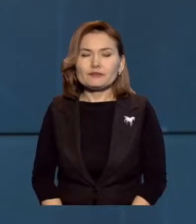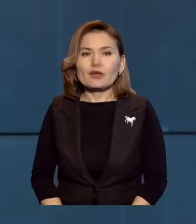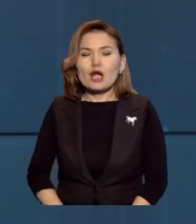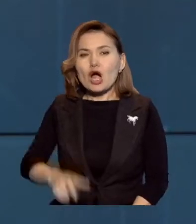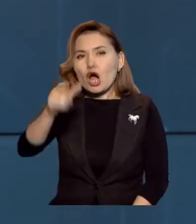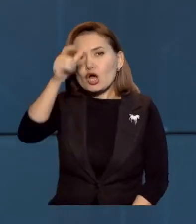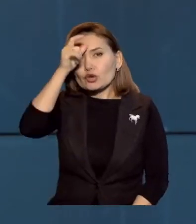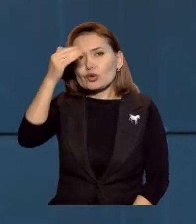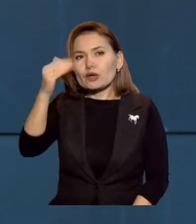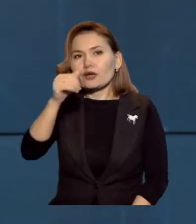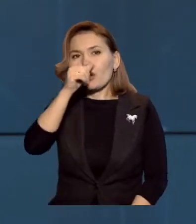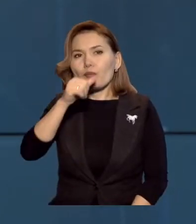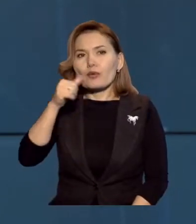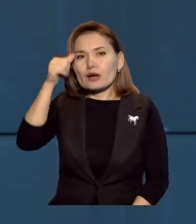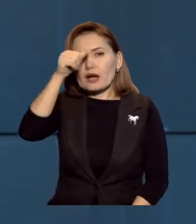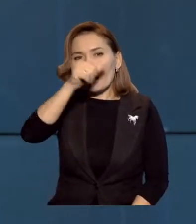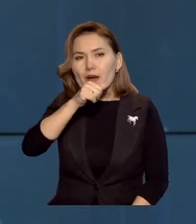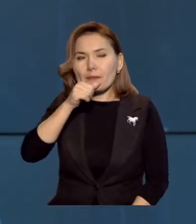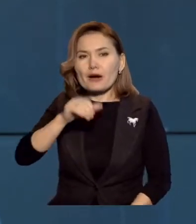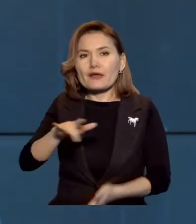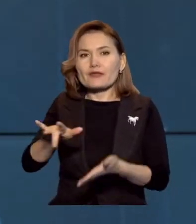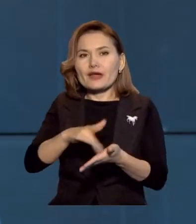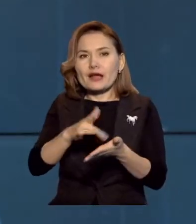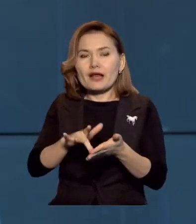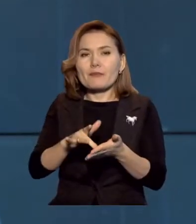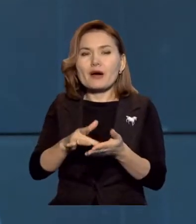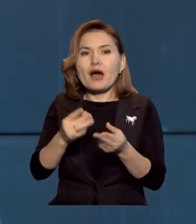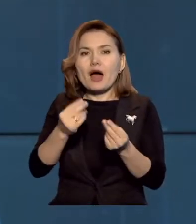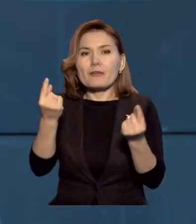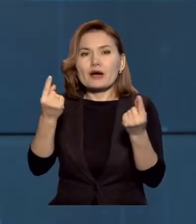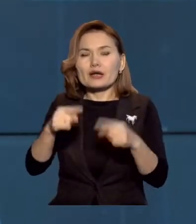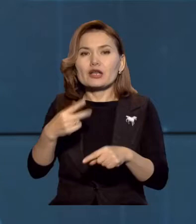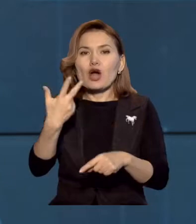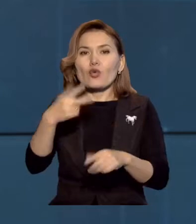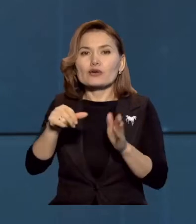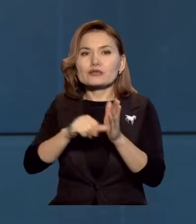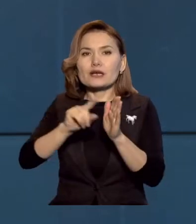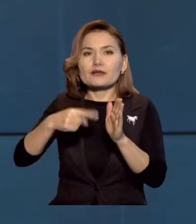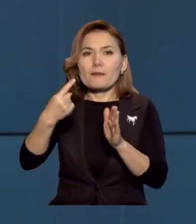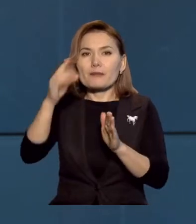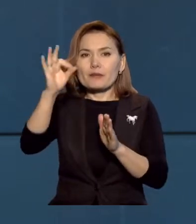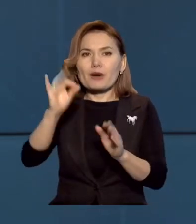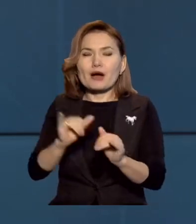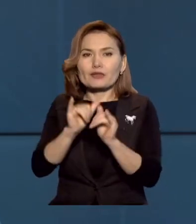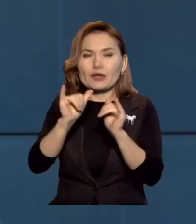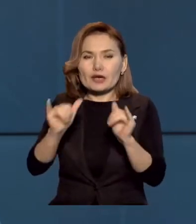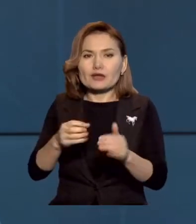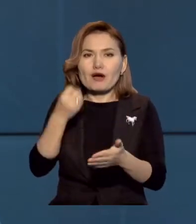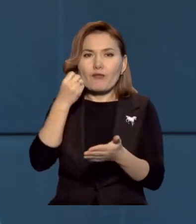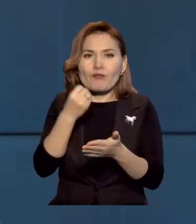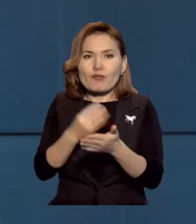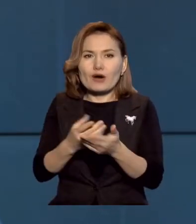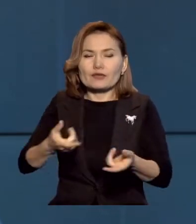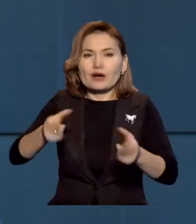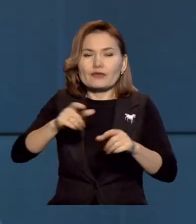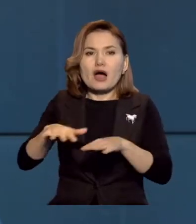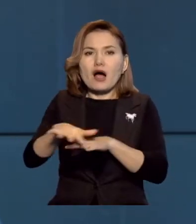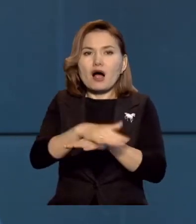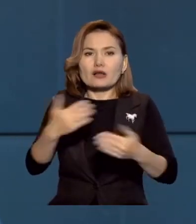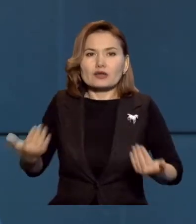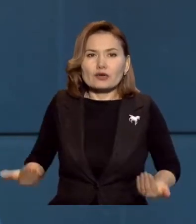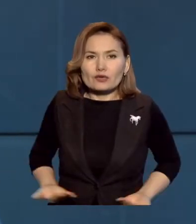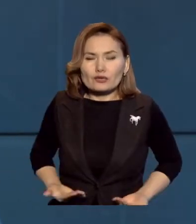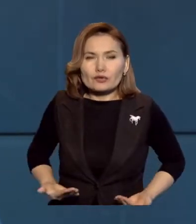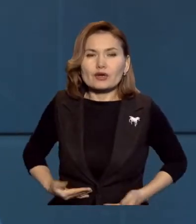Түркияда бұлтыр жылдығы есеппен алғанда инфляция денгейі 36 бүтін онан 1 пайызға өсіп, дүниені қымбаттатып, қалықтың тұрмысын